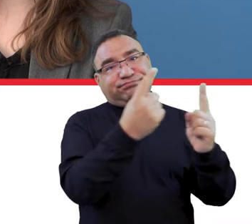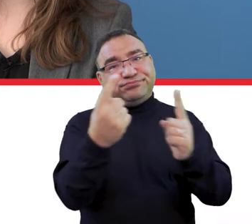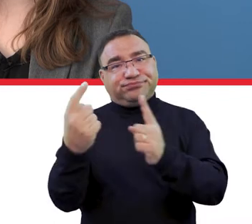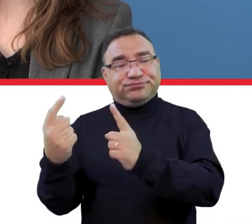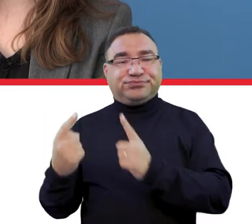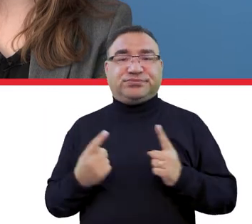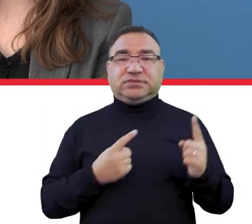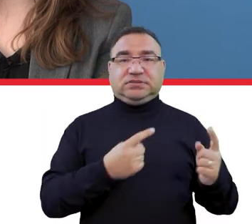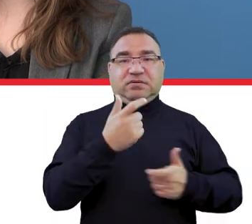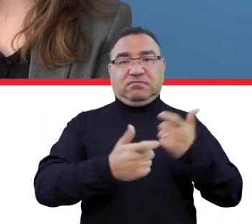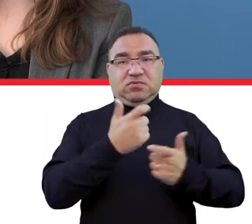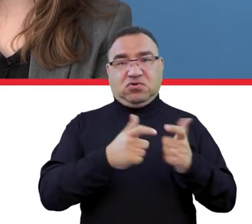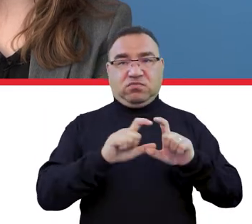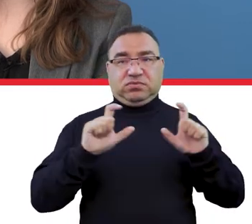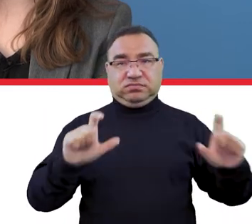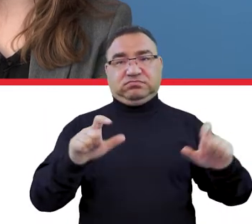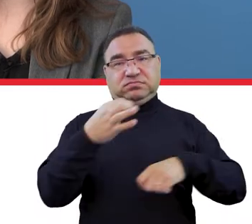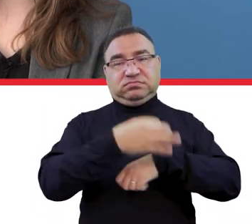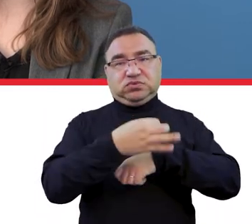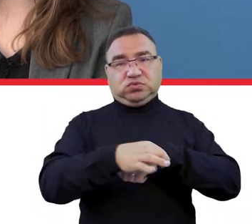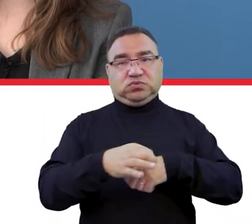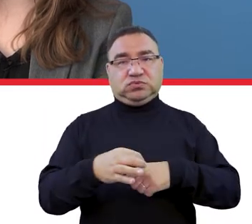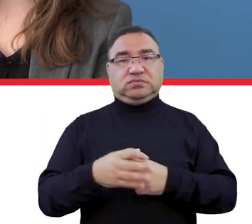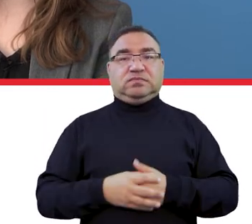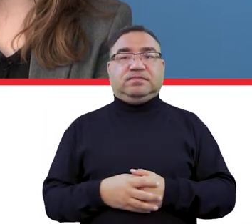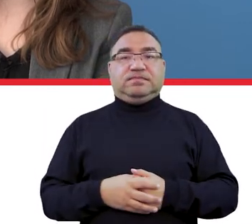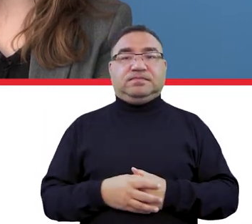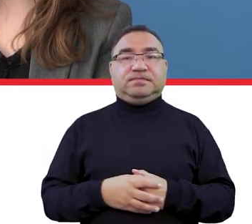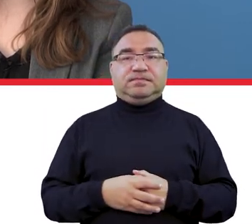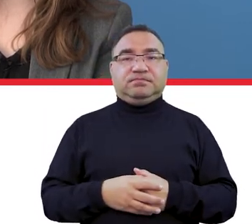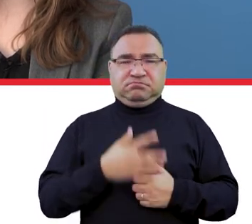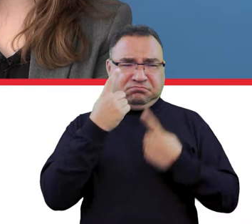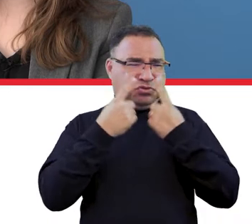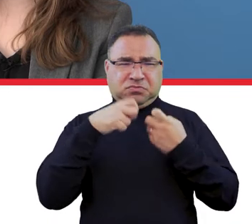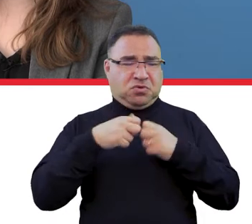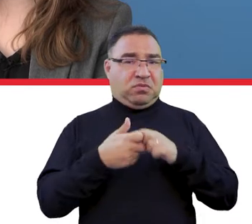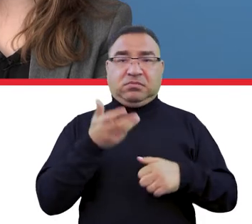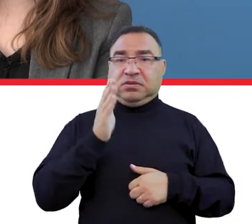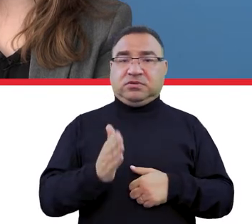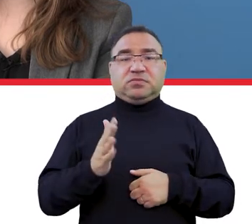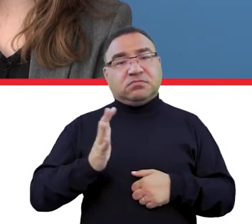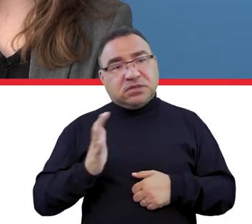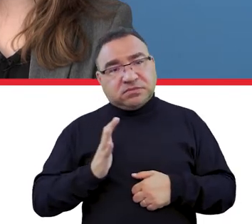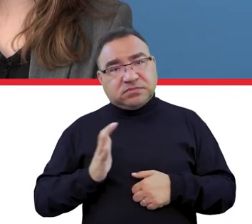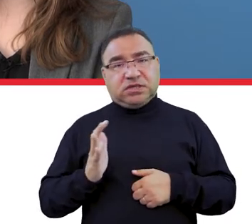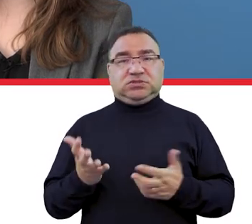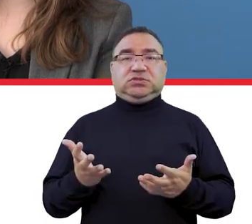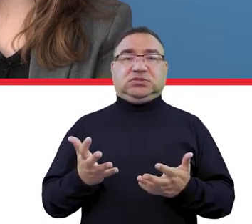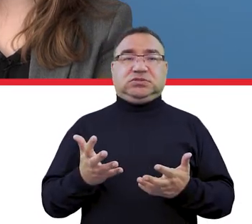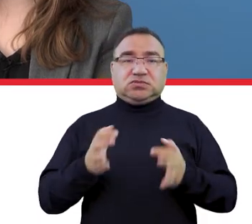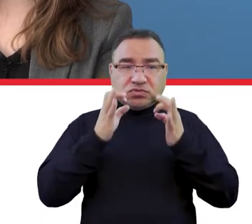dosyć sztuczne. Myślę, że tutaj nie powinno być problemu, żeby to w sposób bezpieczny, ale też